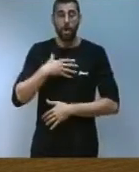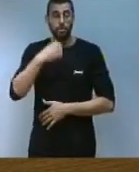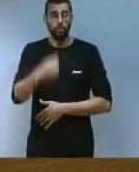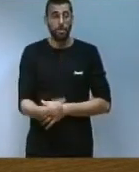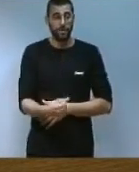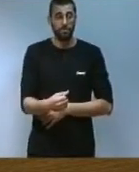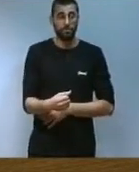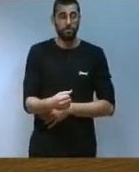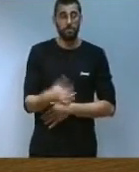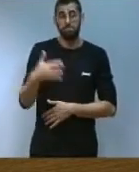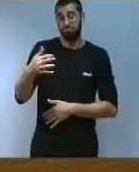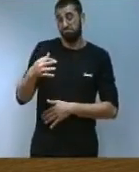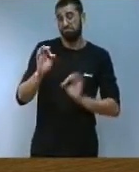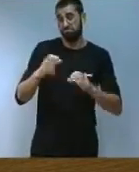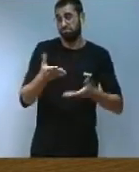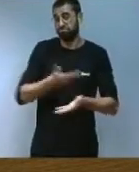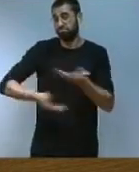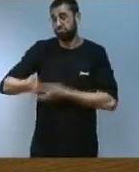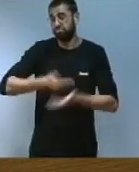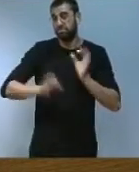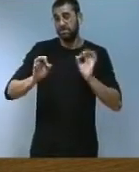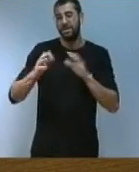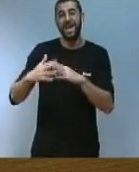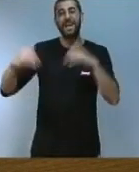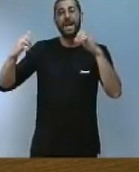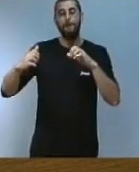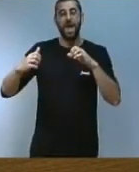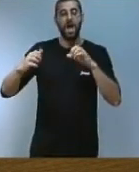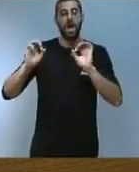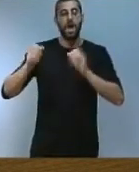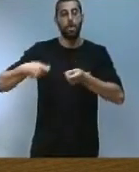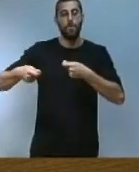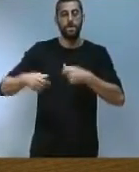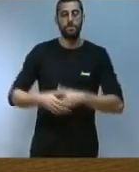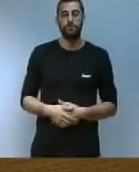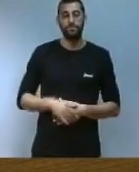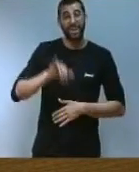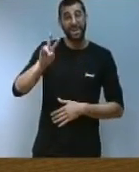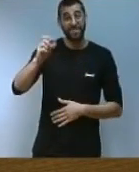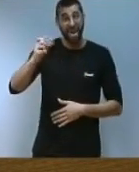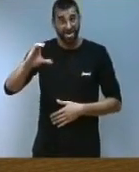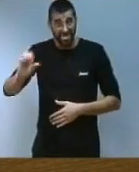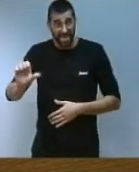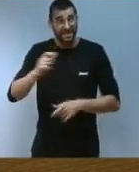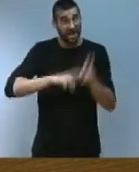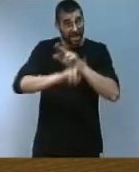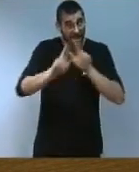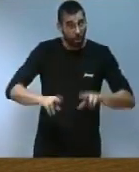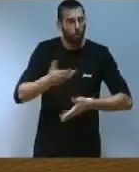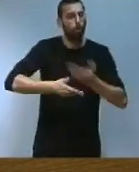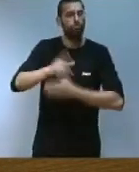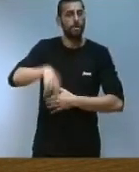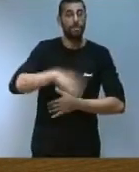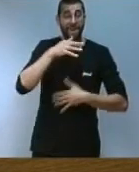'ICEX i les cambres de comarç. Així com la consolidació de la xarxa exterior d'Ibace internacional en aquests moments